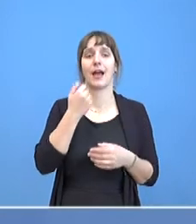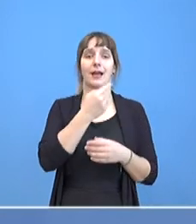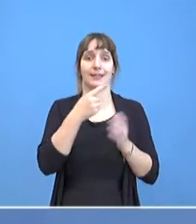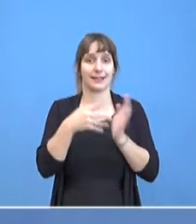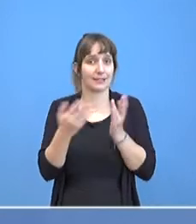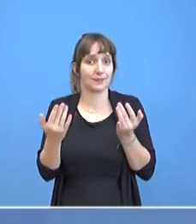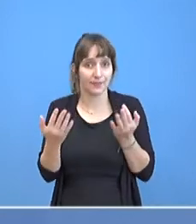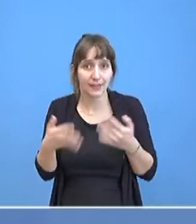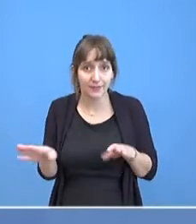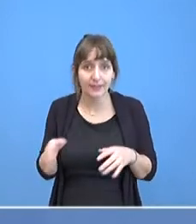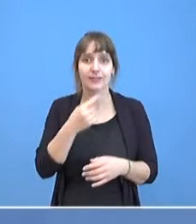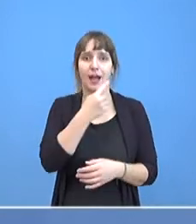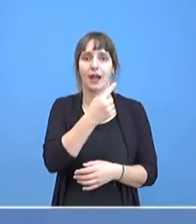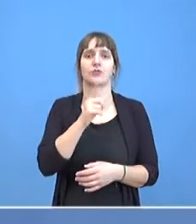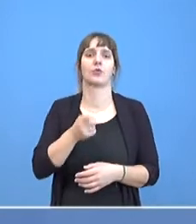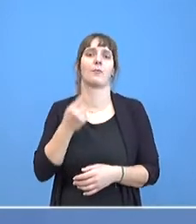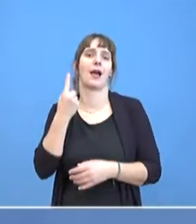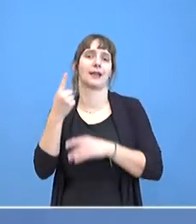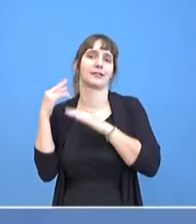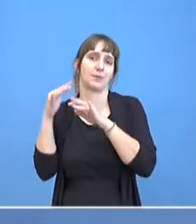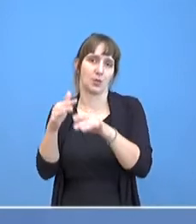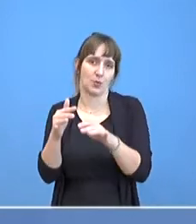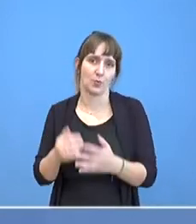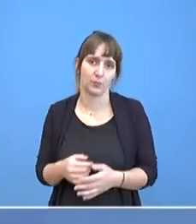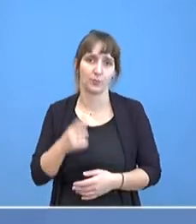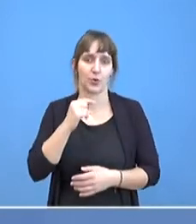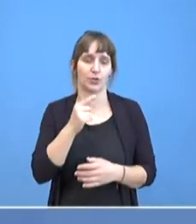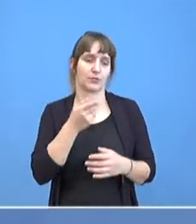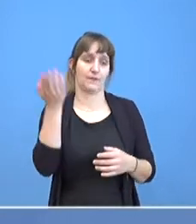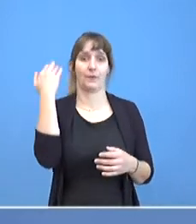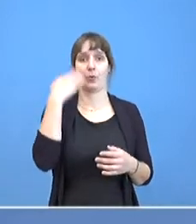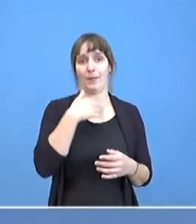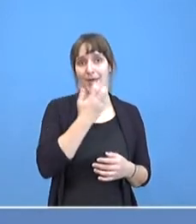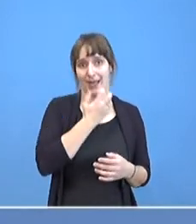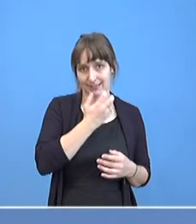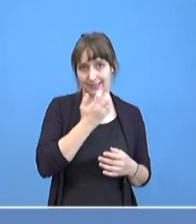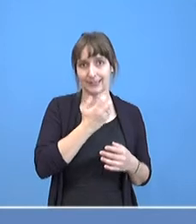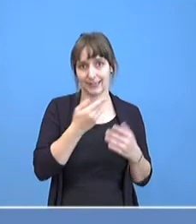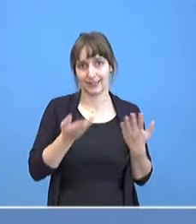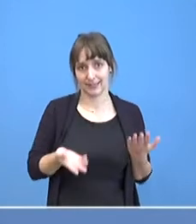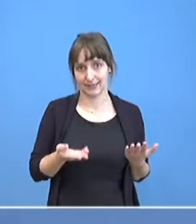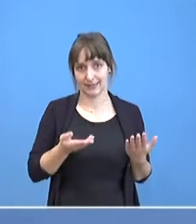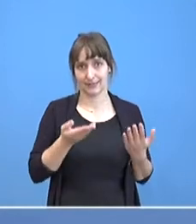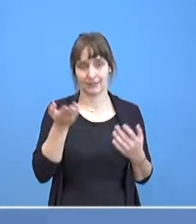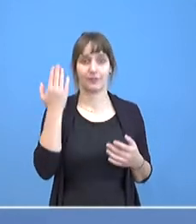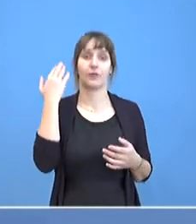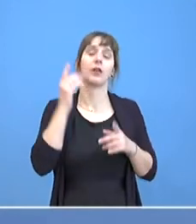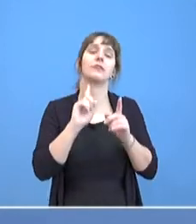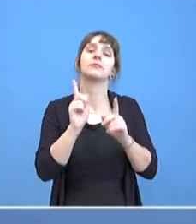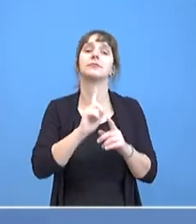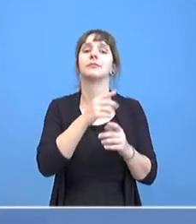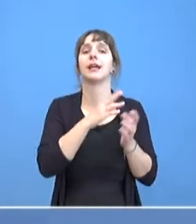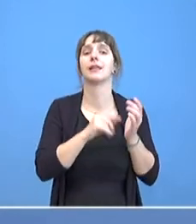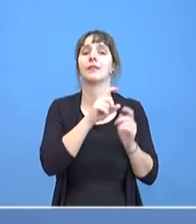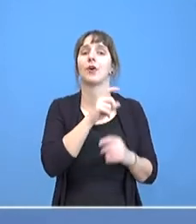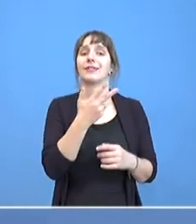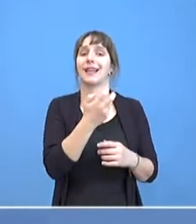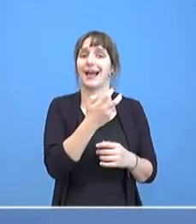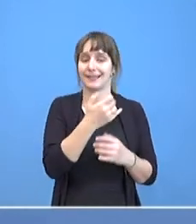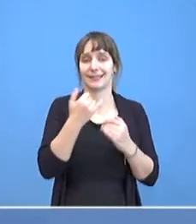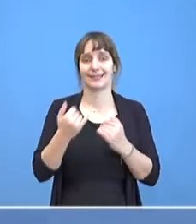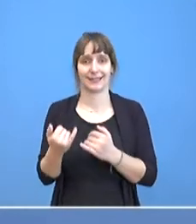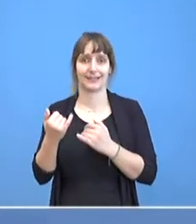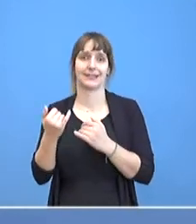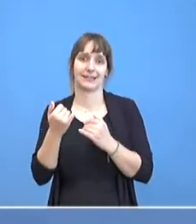durchgeführt. Das ist eine Steigerung von um 90 Prozent gegenüber KW 30 Mal im Vergleich und davon waren 1